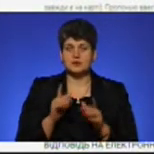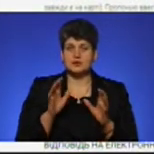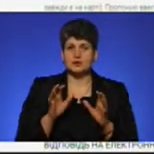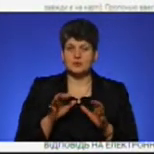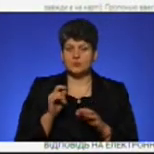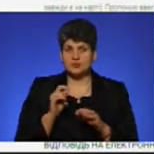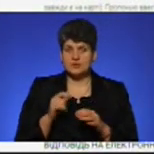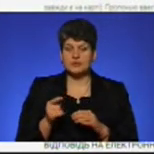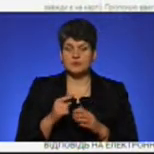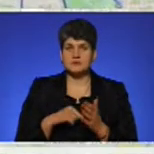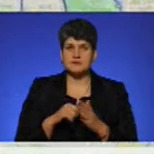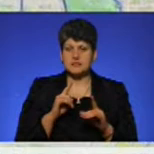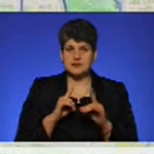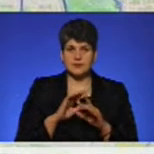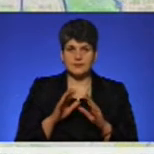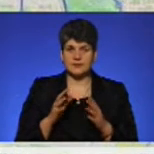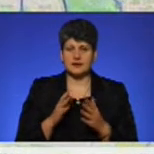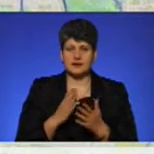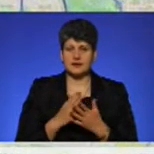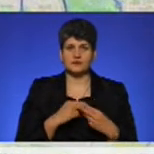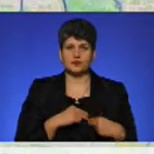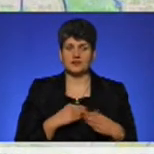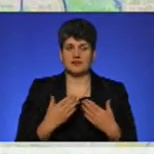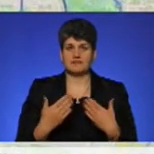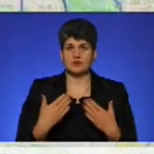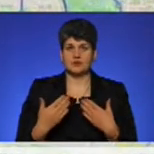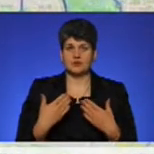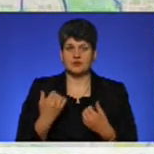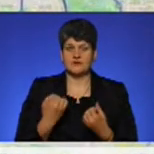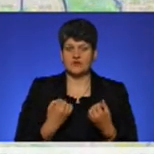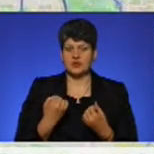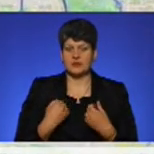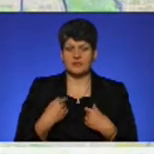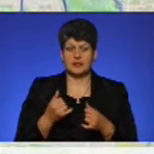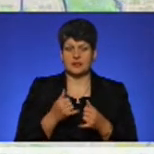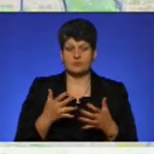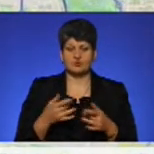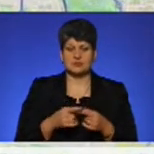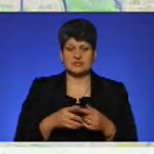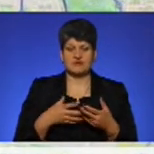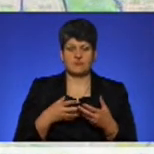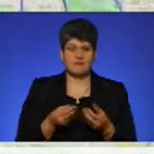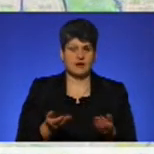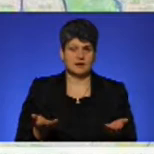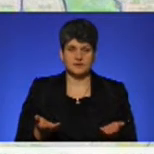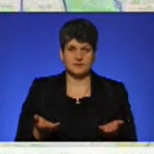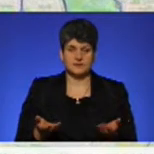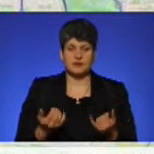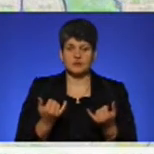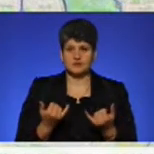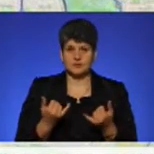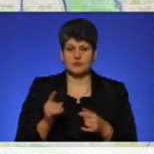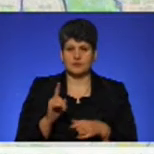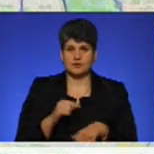України, Тернопільська міська рада не знаходиться в трудових відносинах з водіями, отже вони не можуть на це повпливати. І от ми сьогодні о